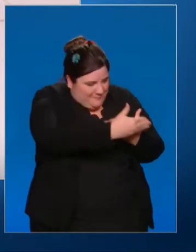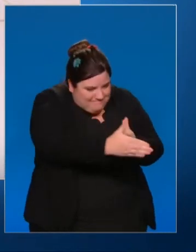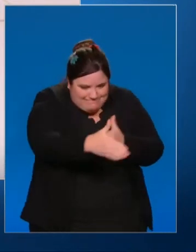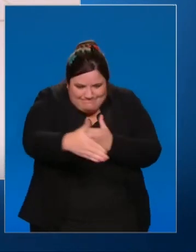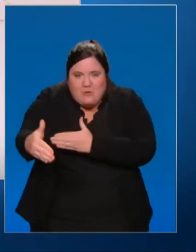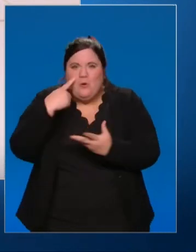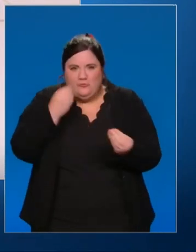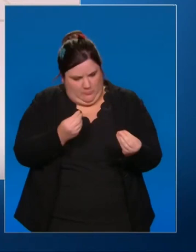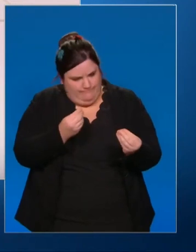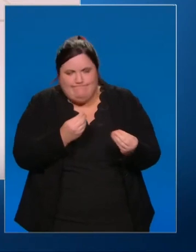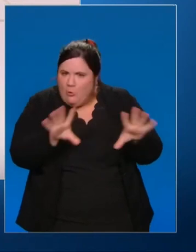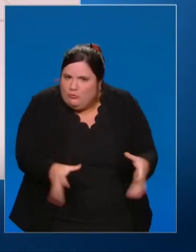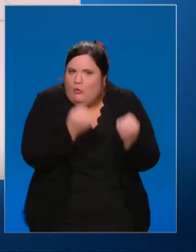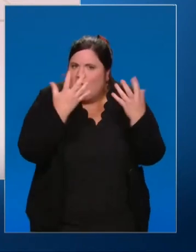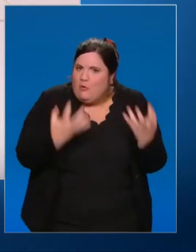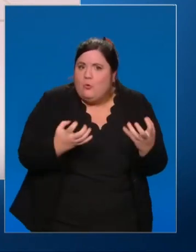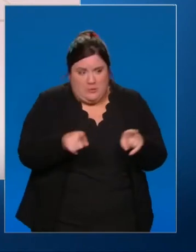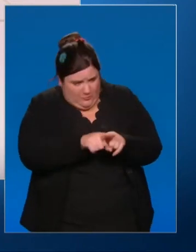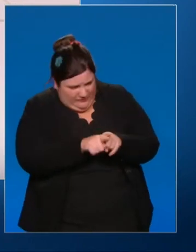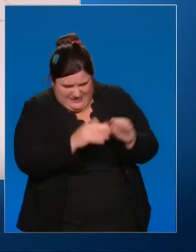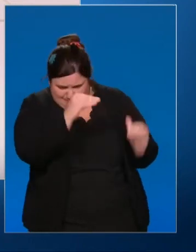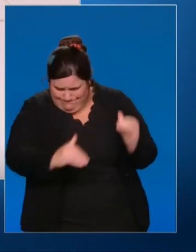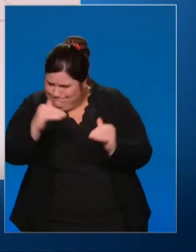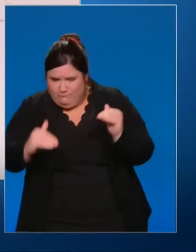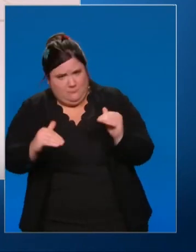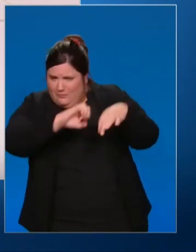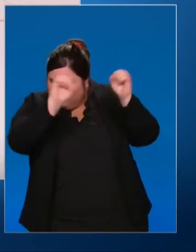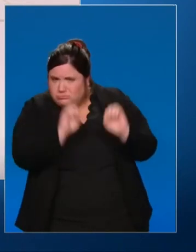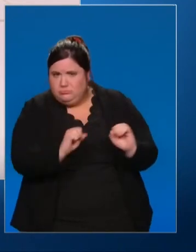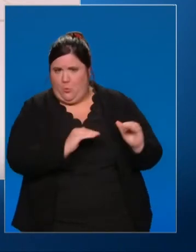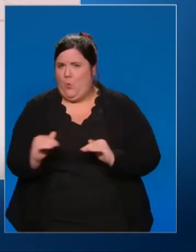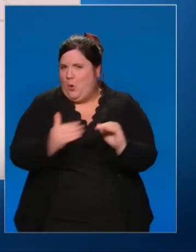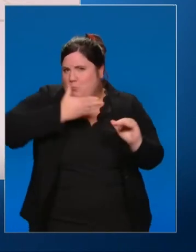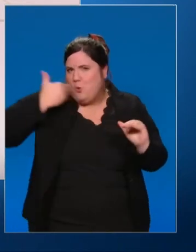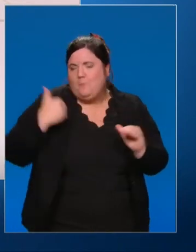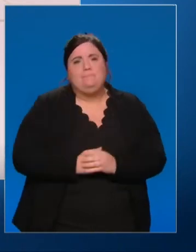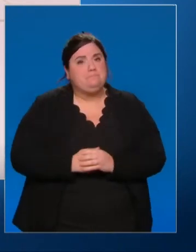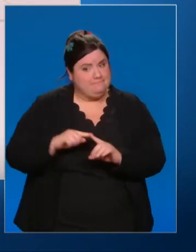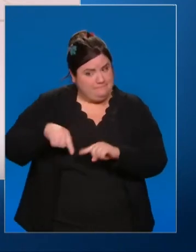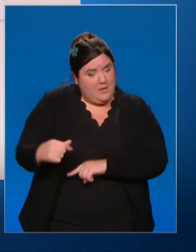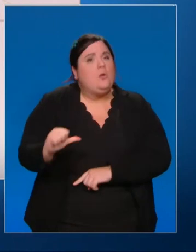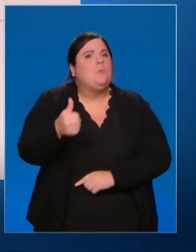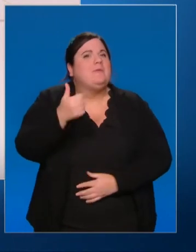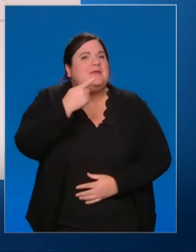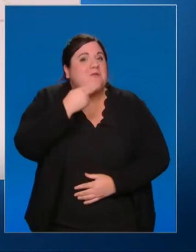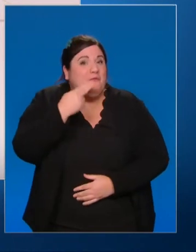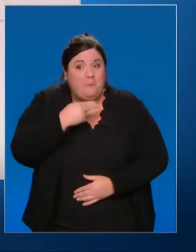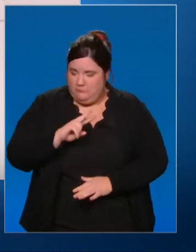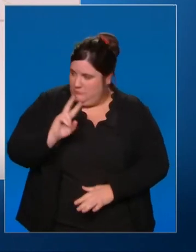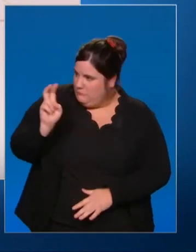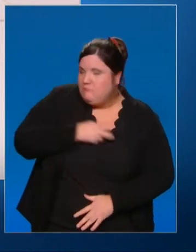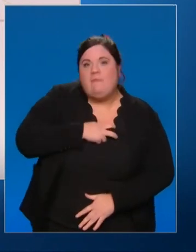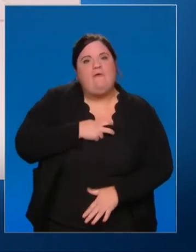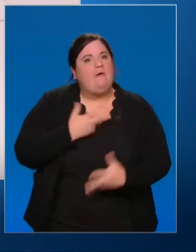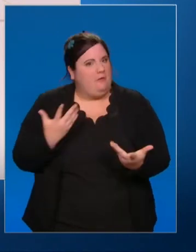Ce 1er novembre, la retraite minimale pour les agriculteurs, qui est attendue depuis si longtemps, est entrée en vigueur. Et